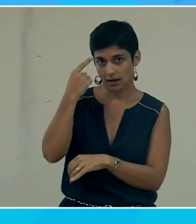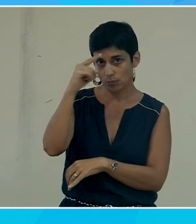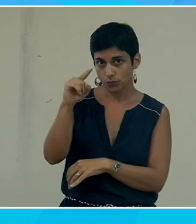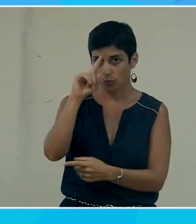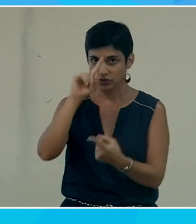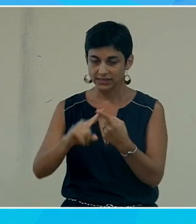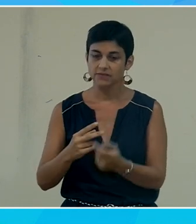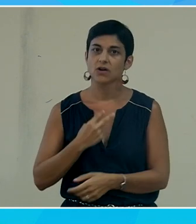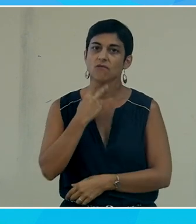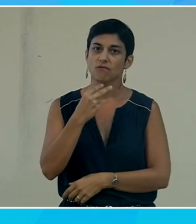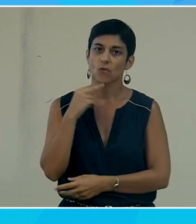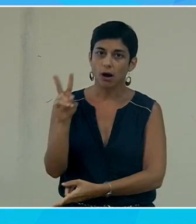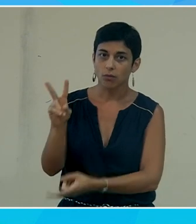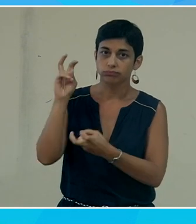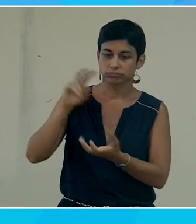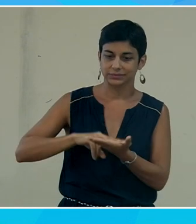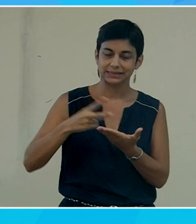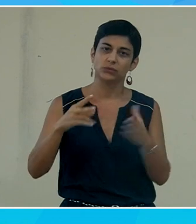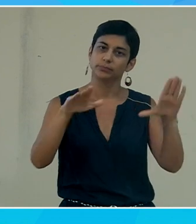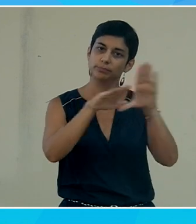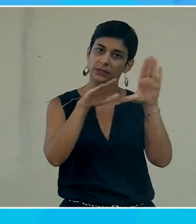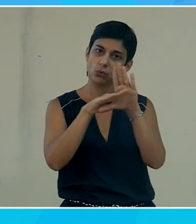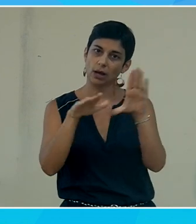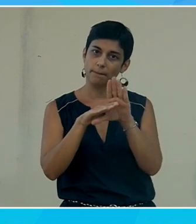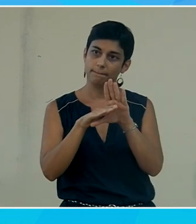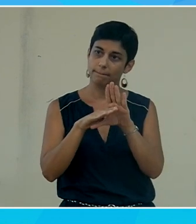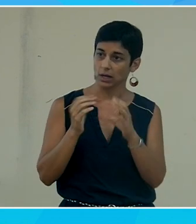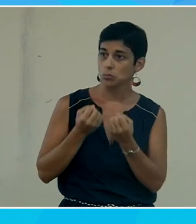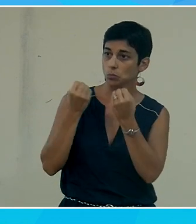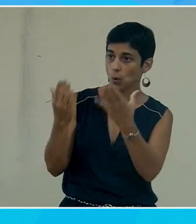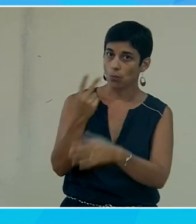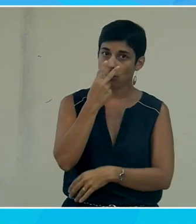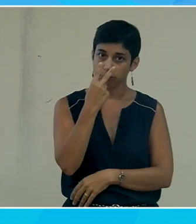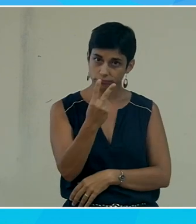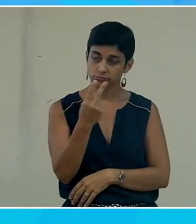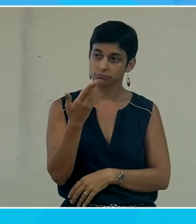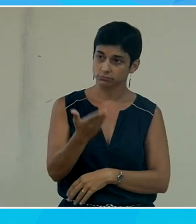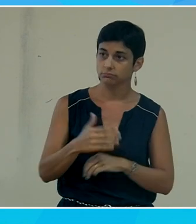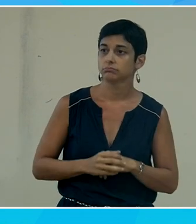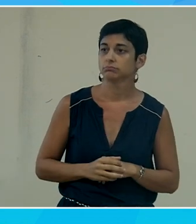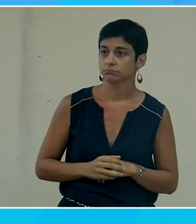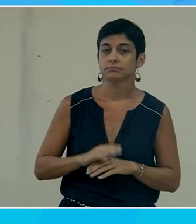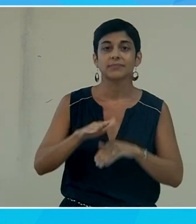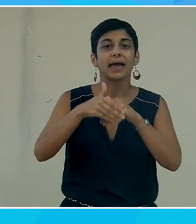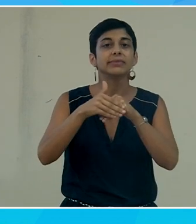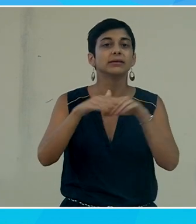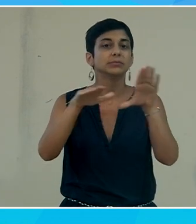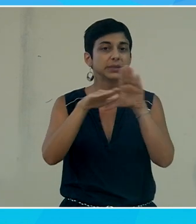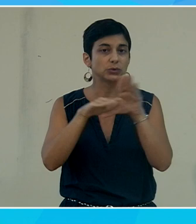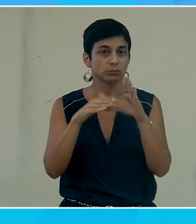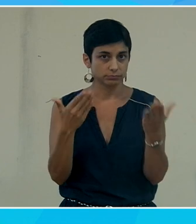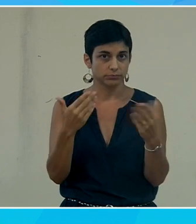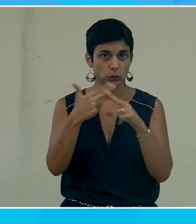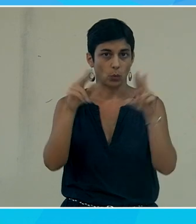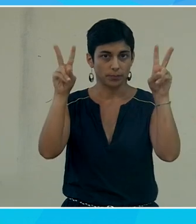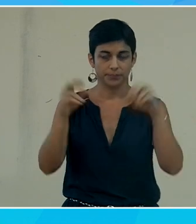et pour traduire cette voix en pictogramme donc je vous engage à regarder la solution Elpicto pour répondre très très vite au sujet deuxième réponse